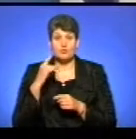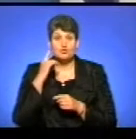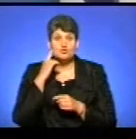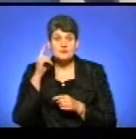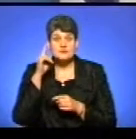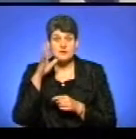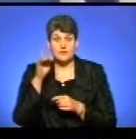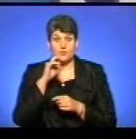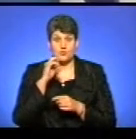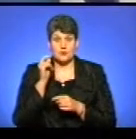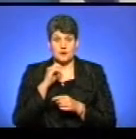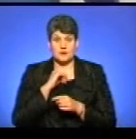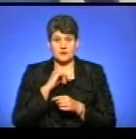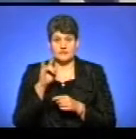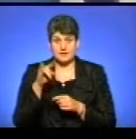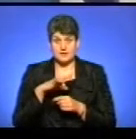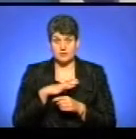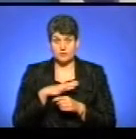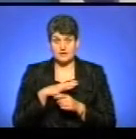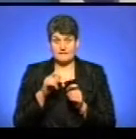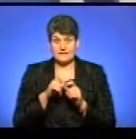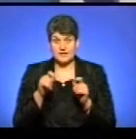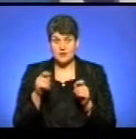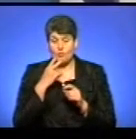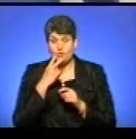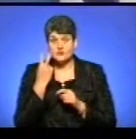трохи було вікна приоткрито, і побачив двох маленьких дітей.